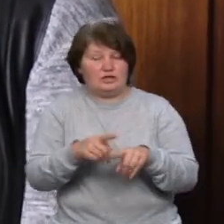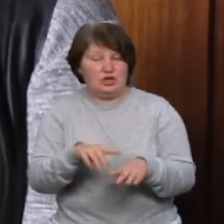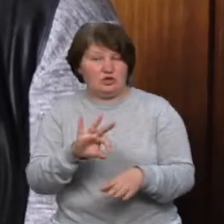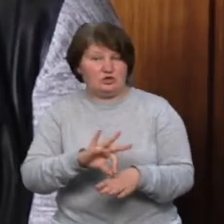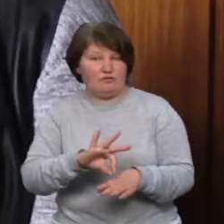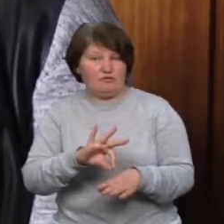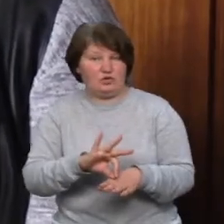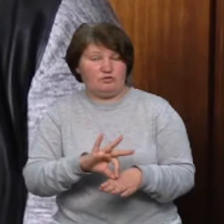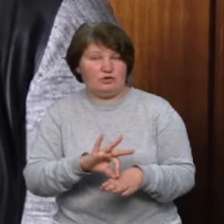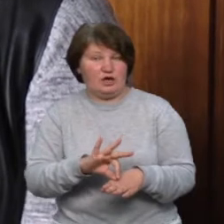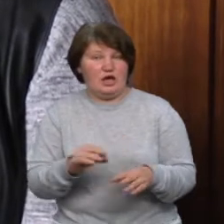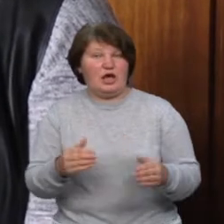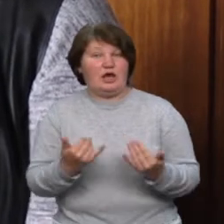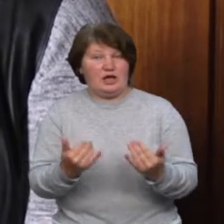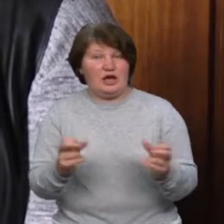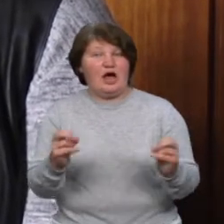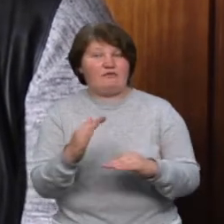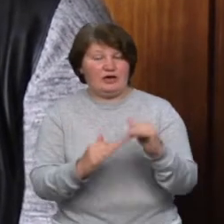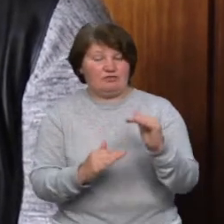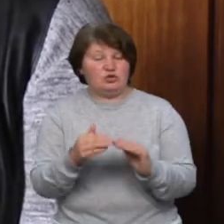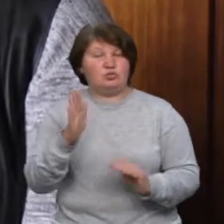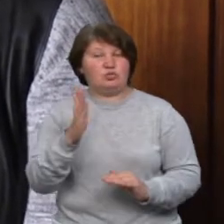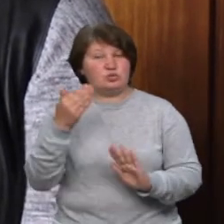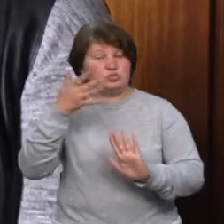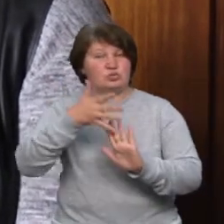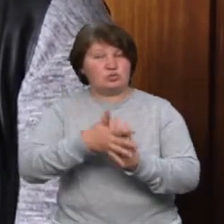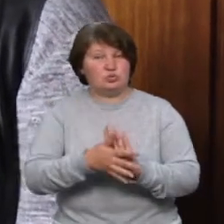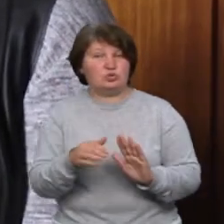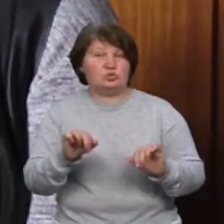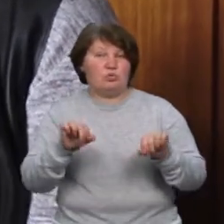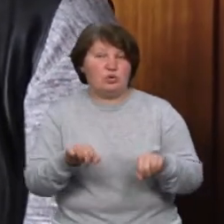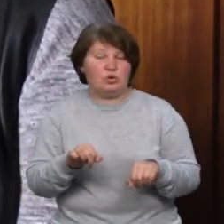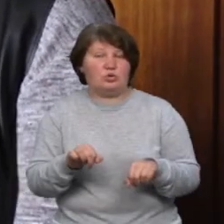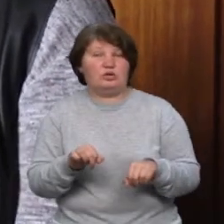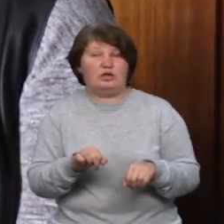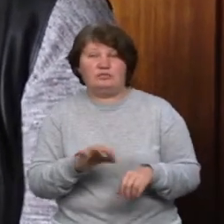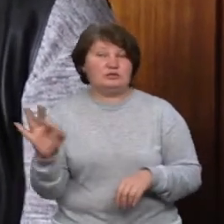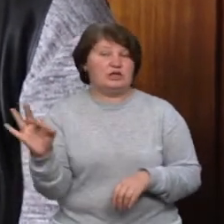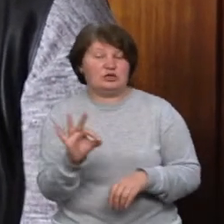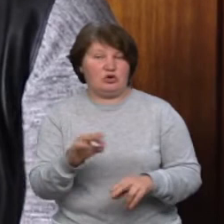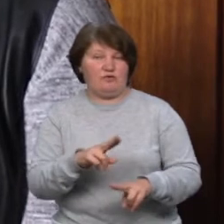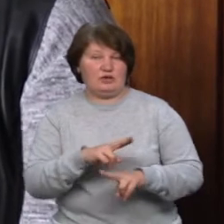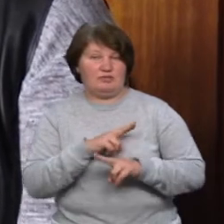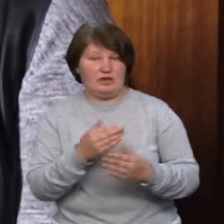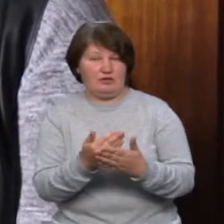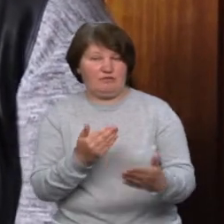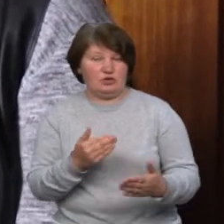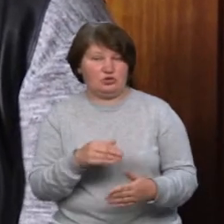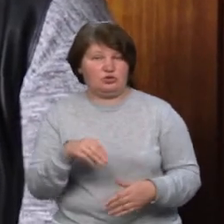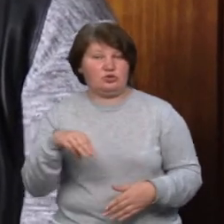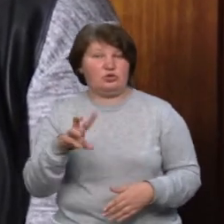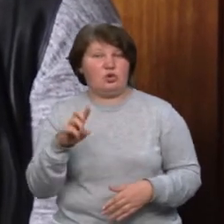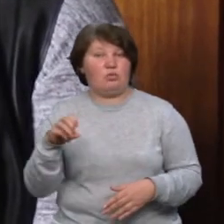Для фахівців зрозуміло, що це могла настати і близьковична смерть від тромбу. Це так